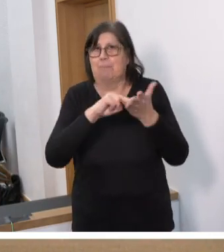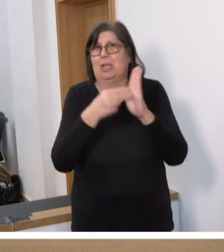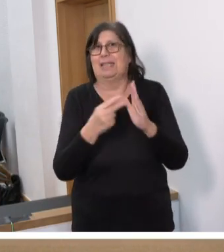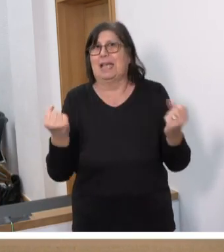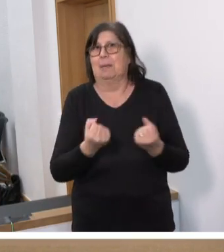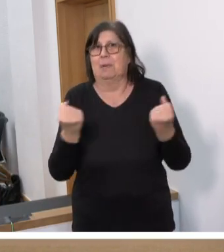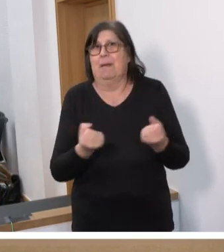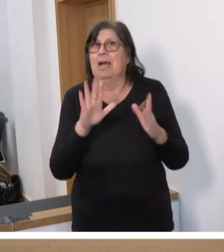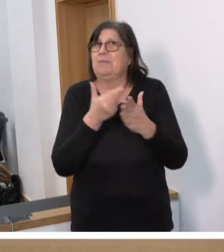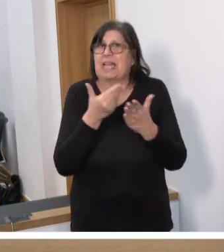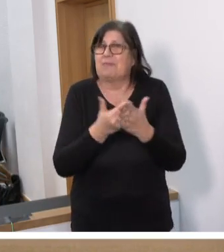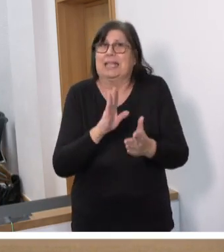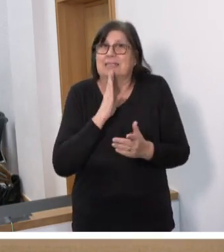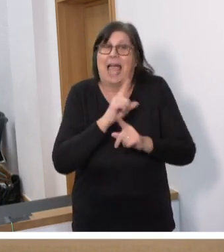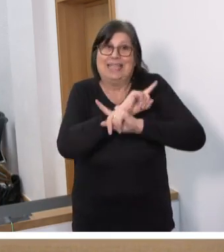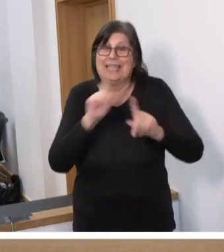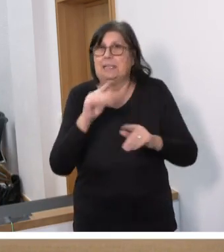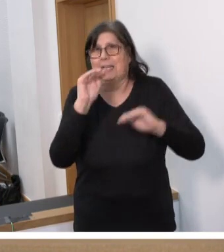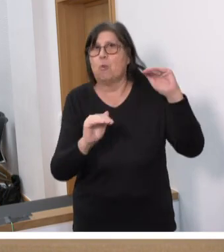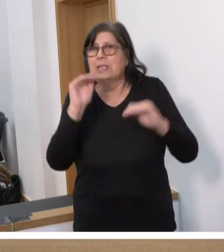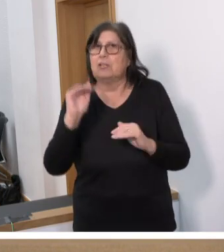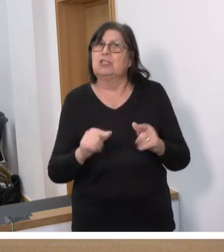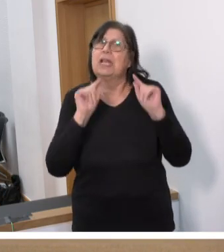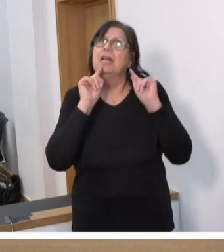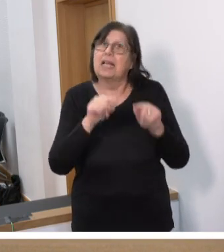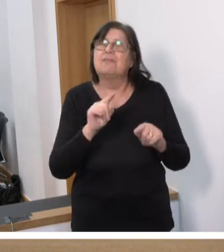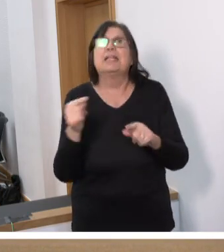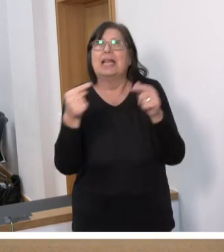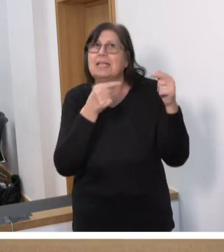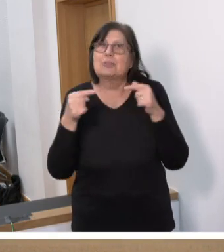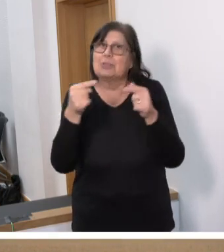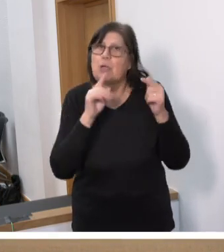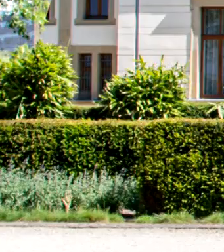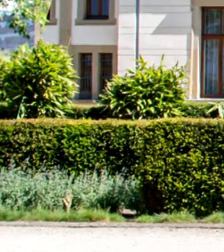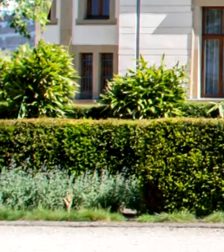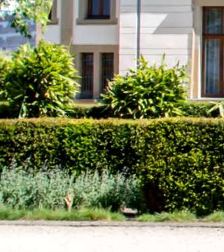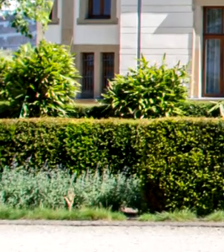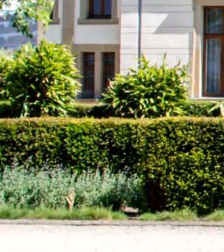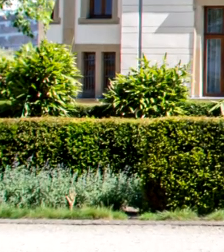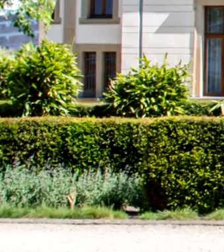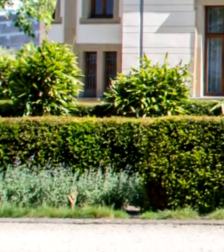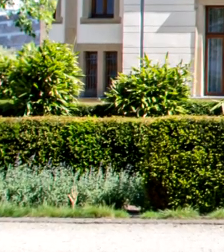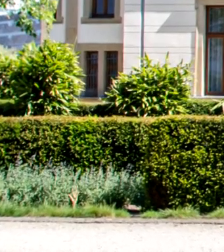reicht nicht, dafür stehen wir nicht. Das ist ein Unterschied und das wird die Debatte in Zukunft zeigen, meine sehr verehrten Damen und Herren.